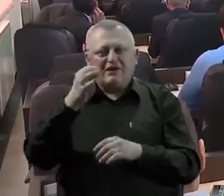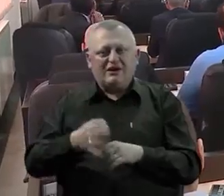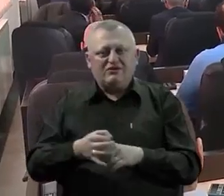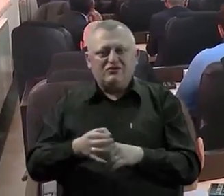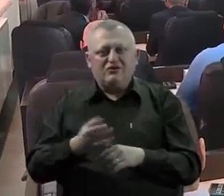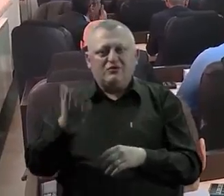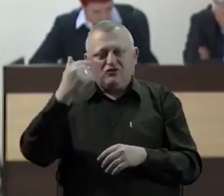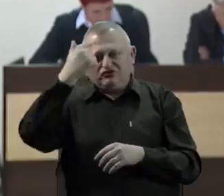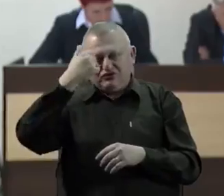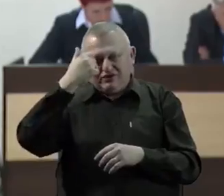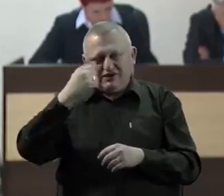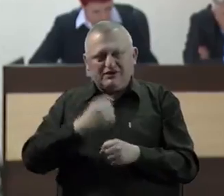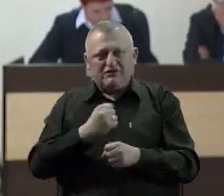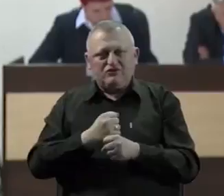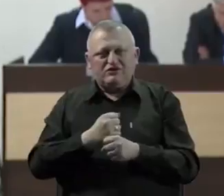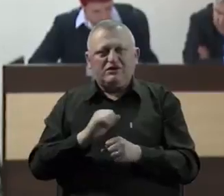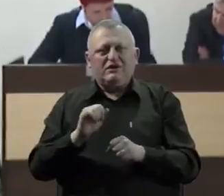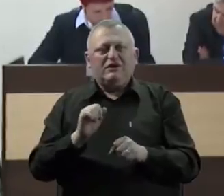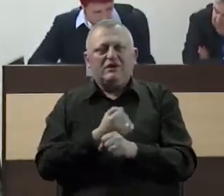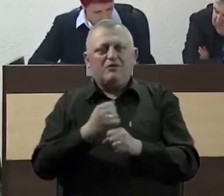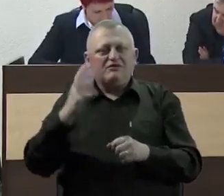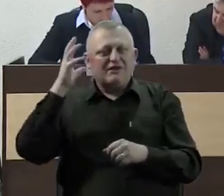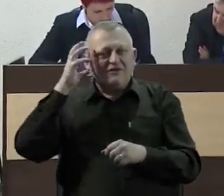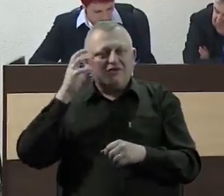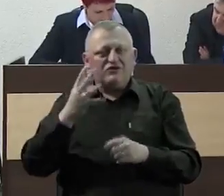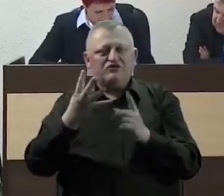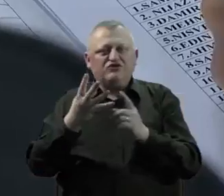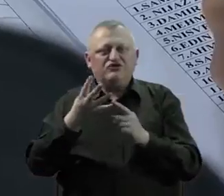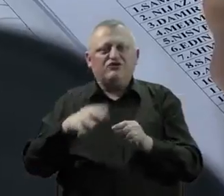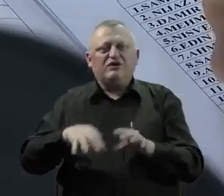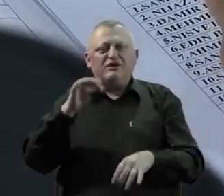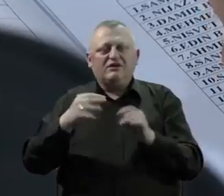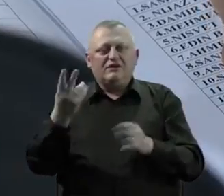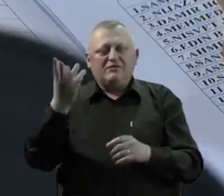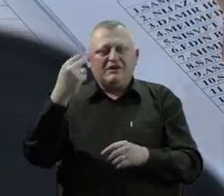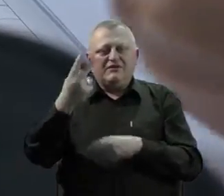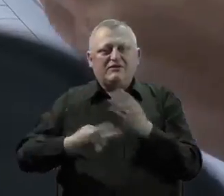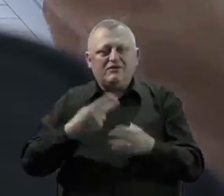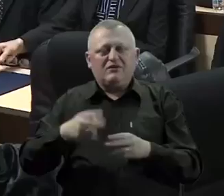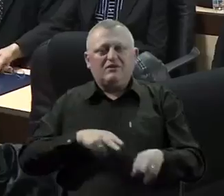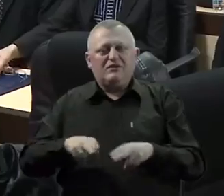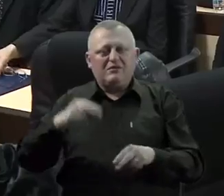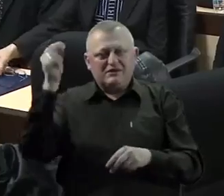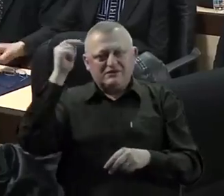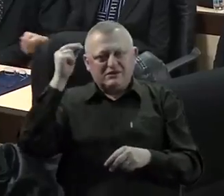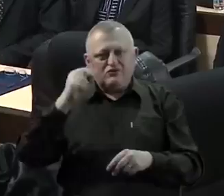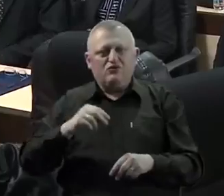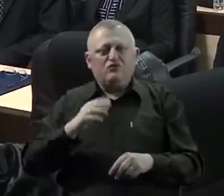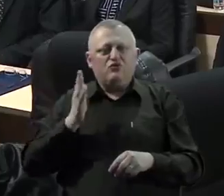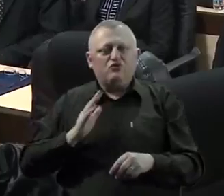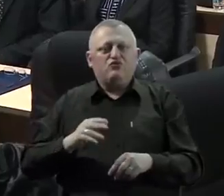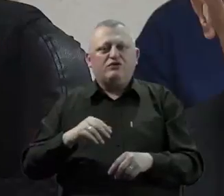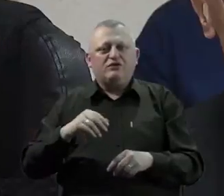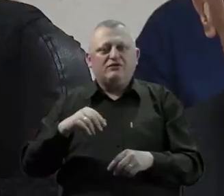kantona održano je prošle nedjelje izvršana rekonstrukcija vlade, i to četvrta od izbora od prije dvije godine. Ministri obrazovanja, nauke i